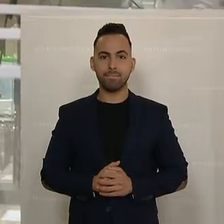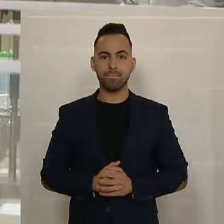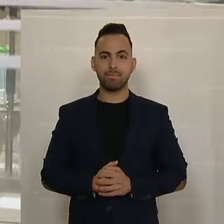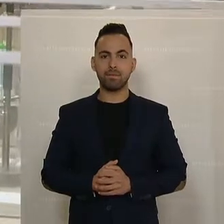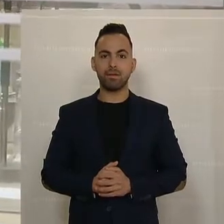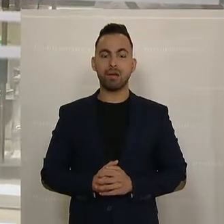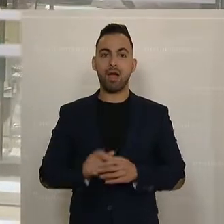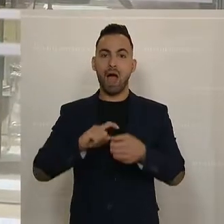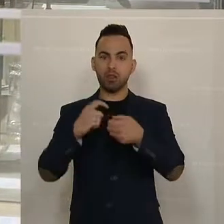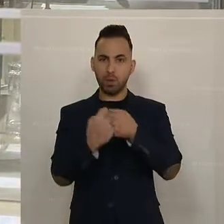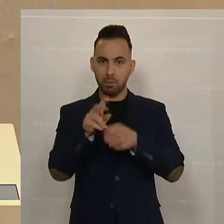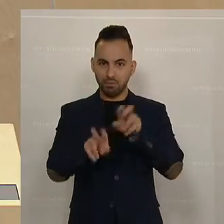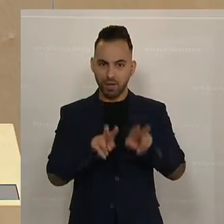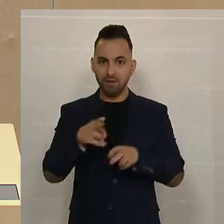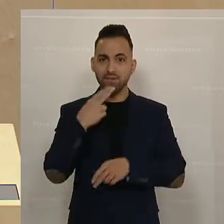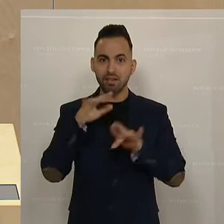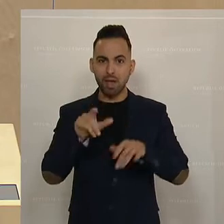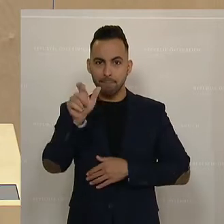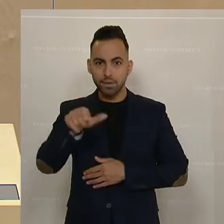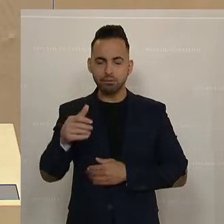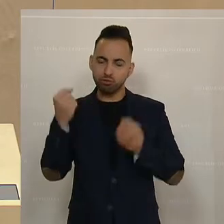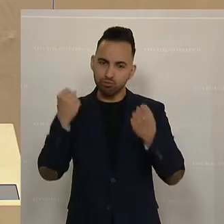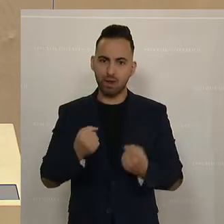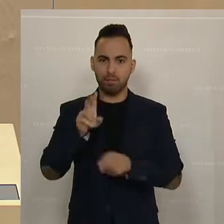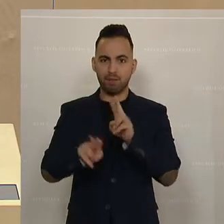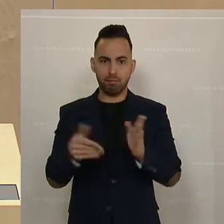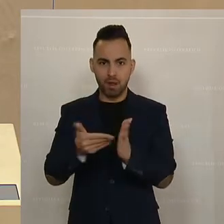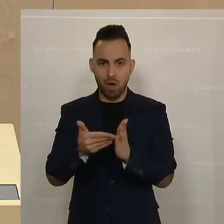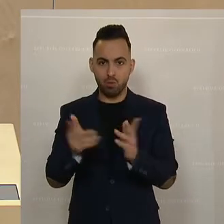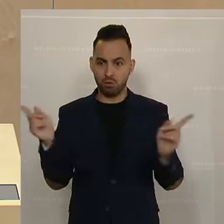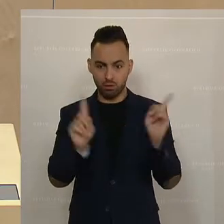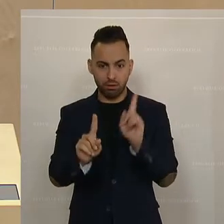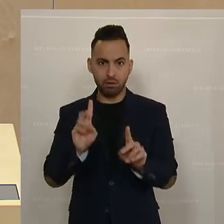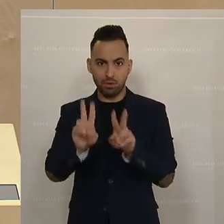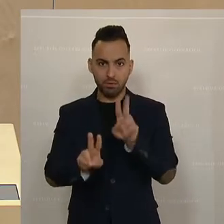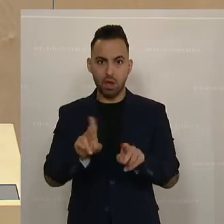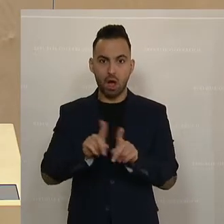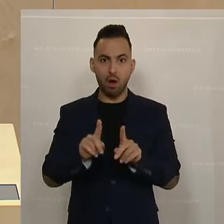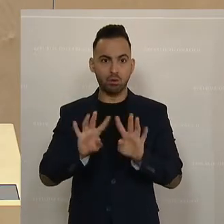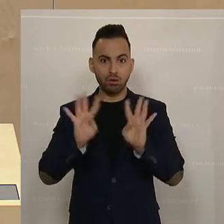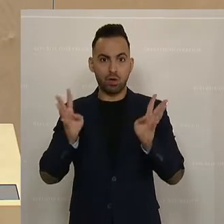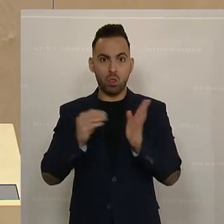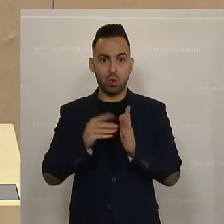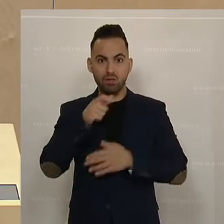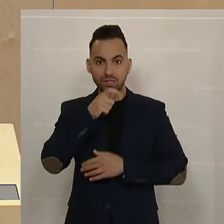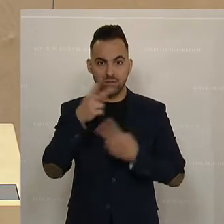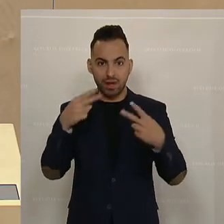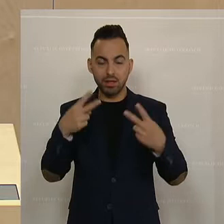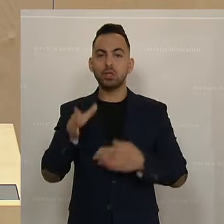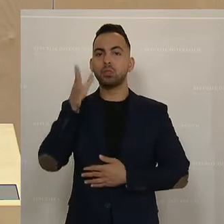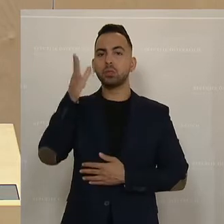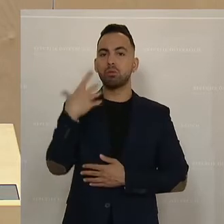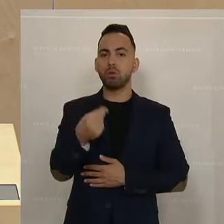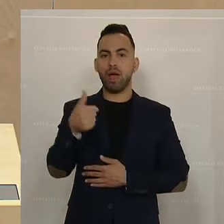Pflegende Angehörige, die schwer pflegebedürftige unterstützen und pflegen und die selbst weiterversichert sind, erhalten in